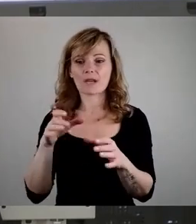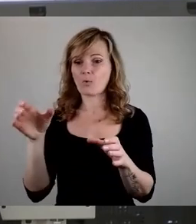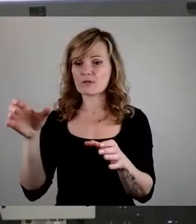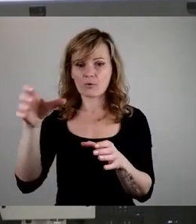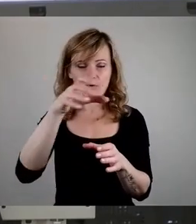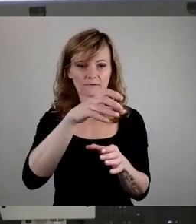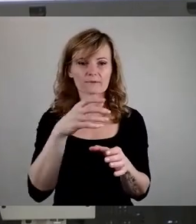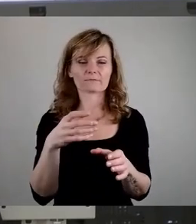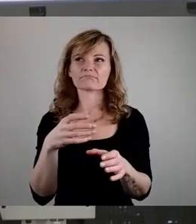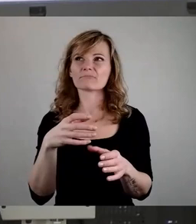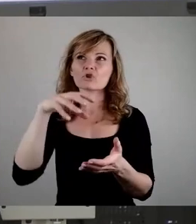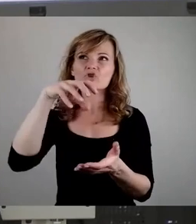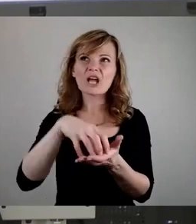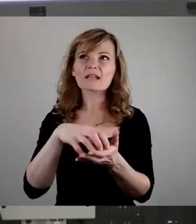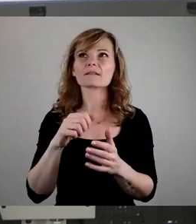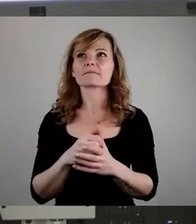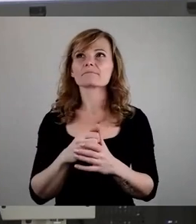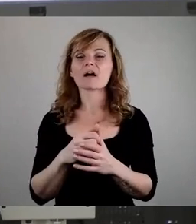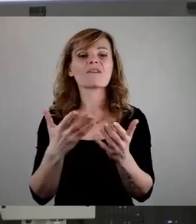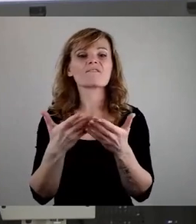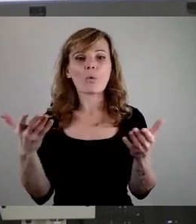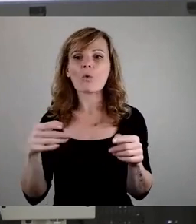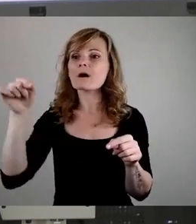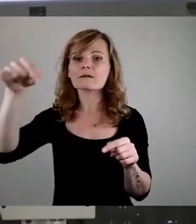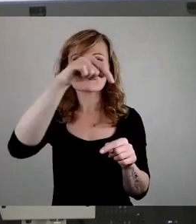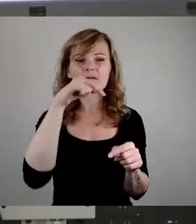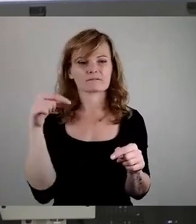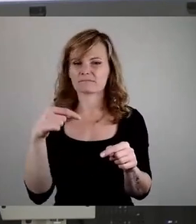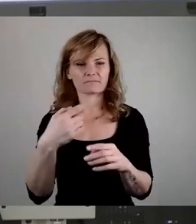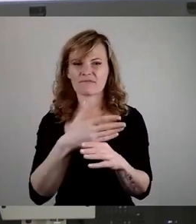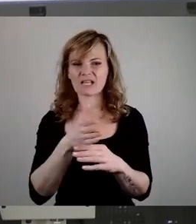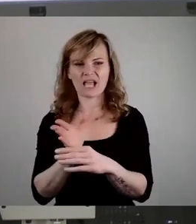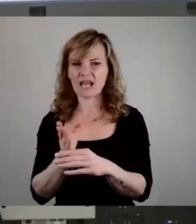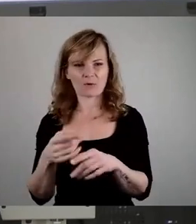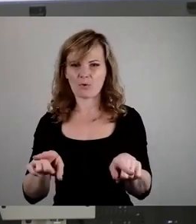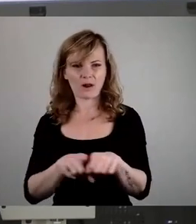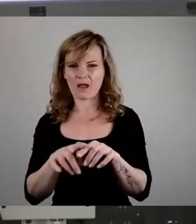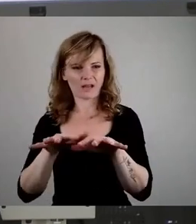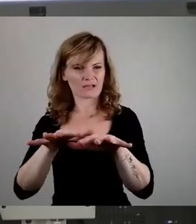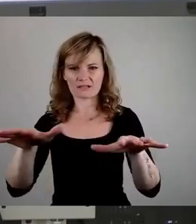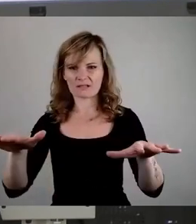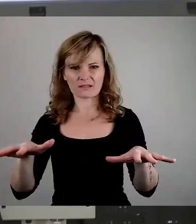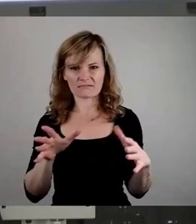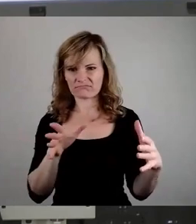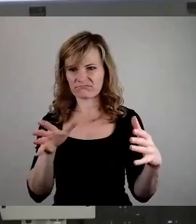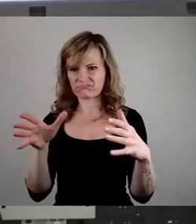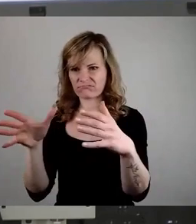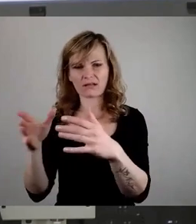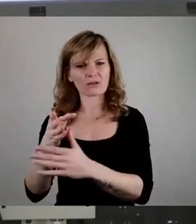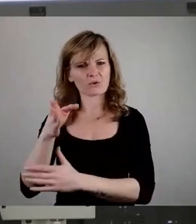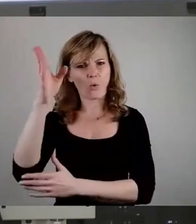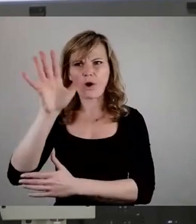ungleich sind. Und es ist ganz erstaunlich tatsächlich, dass der Dresdner Norden so